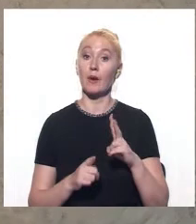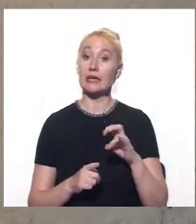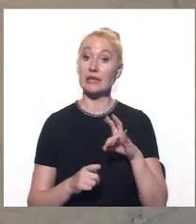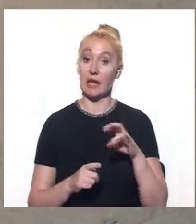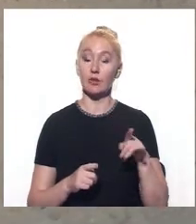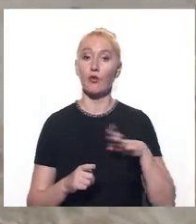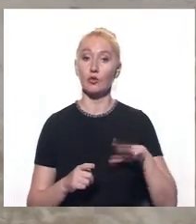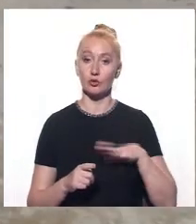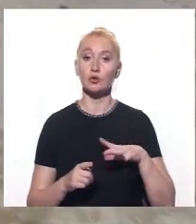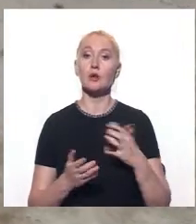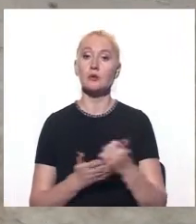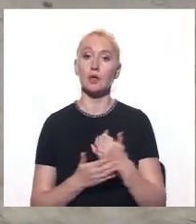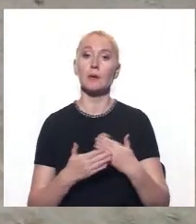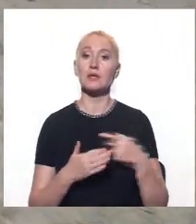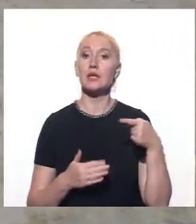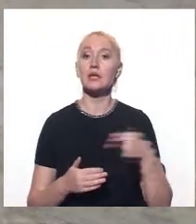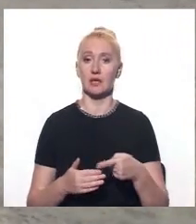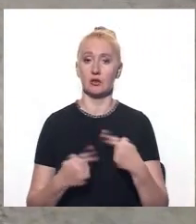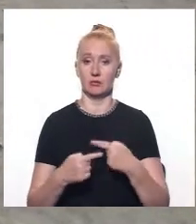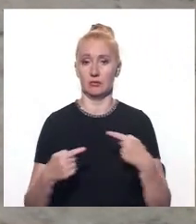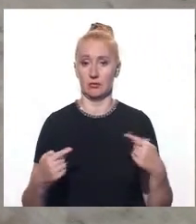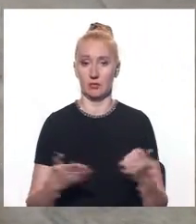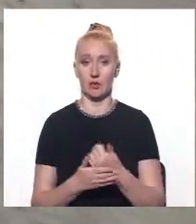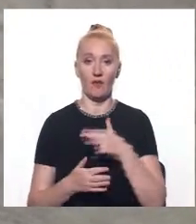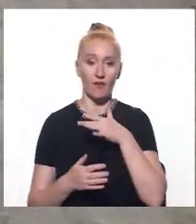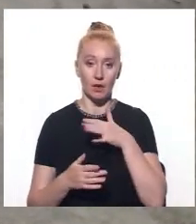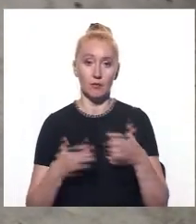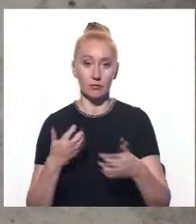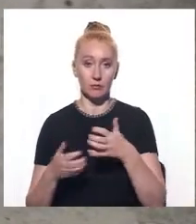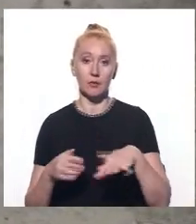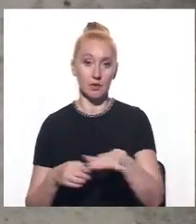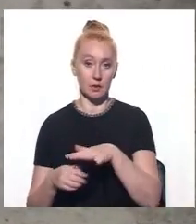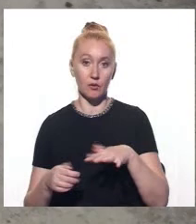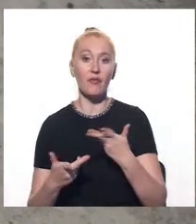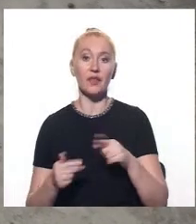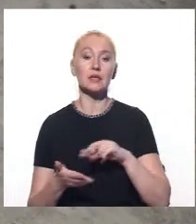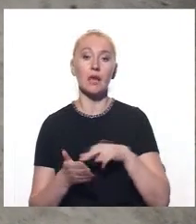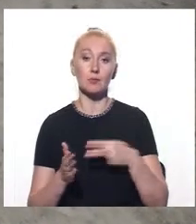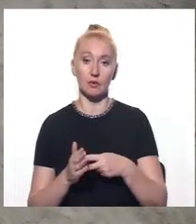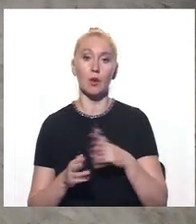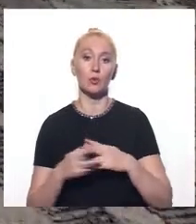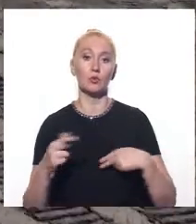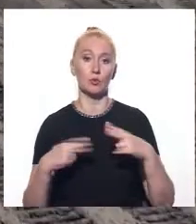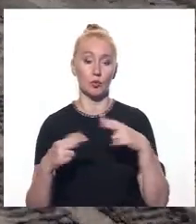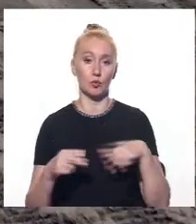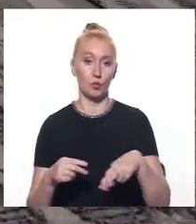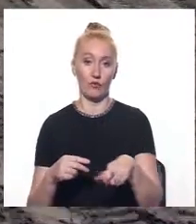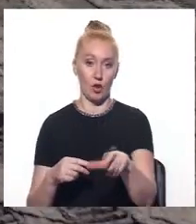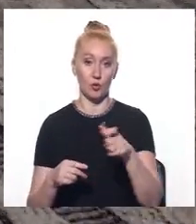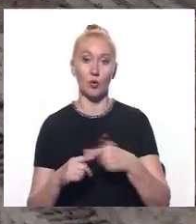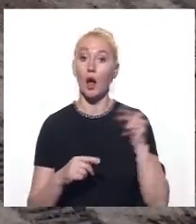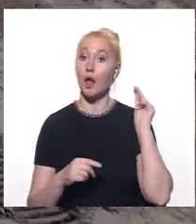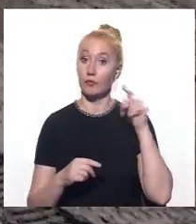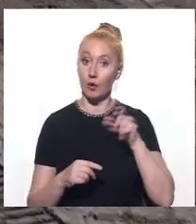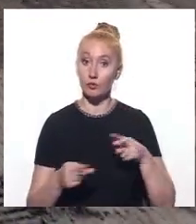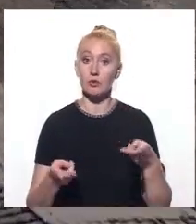вони очікують знайти близько тисячі знахідок під час розвідок на ділянках, де запланована розбудова дороги. Науковцям